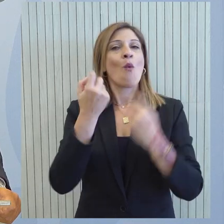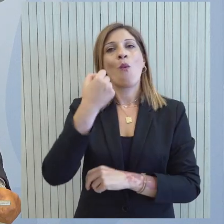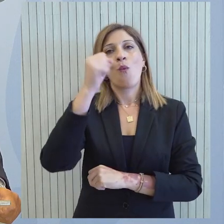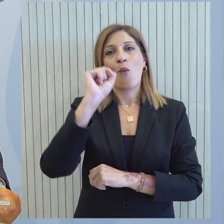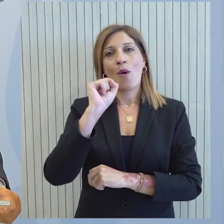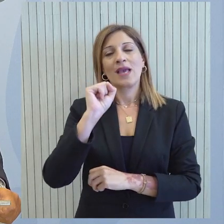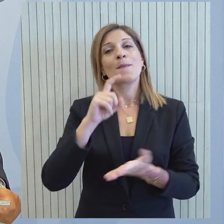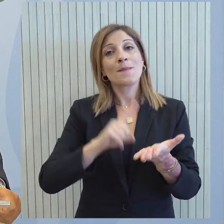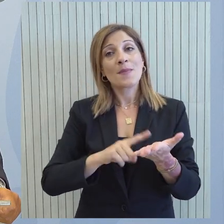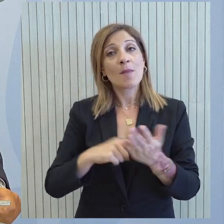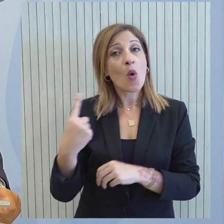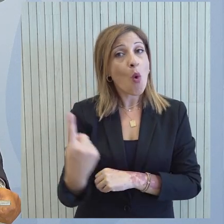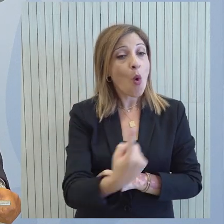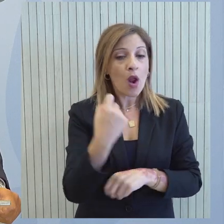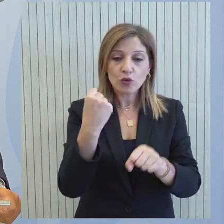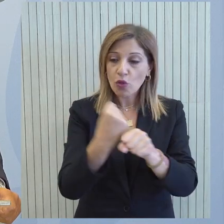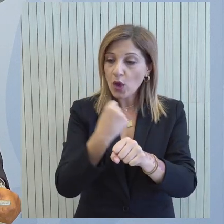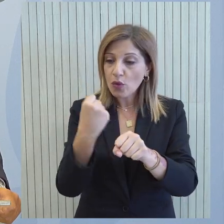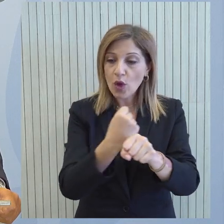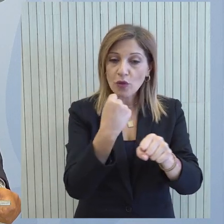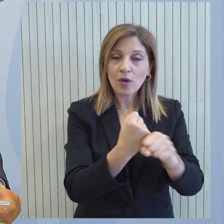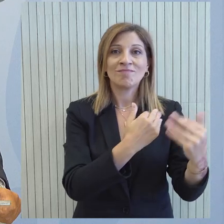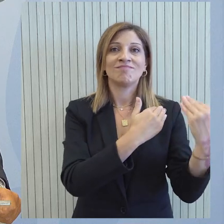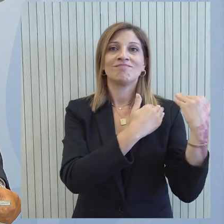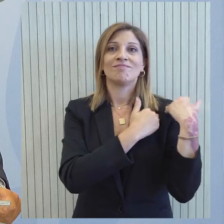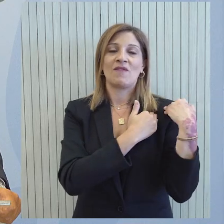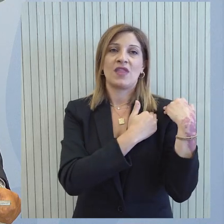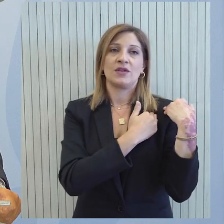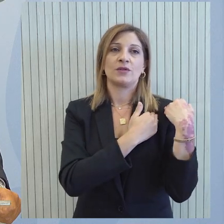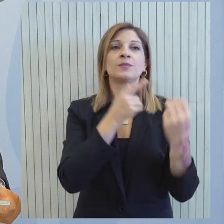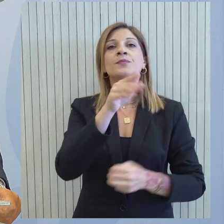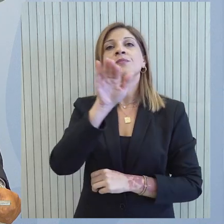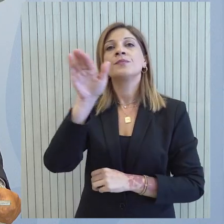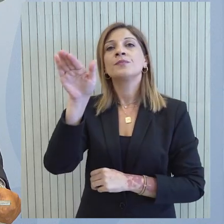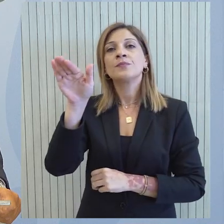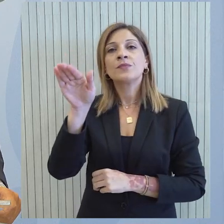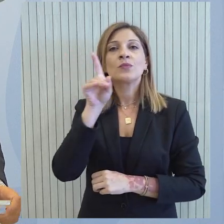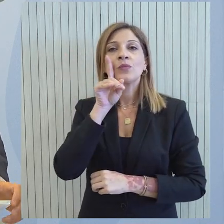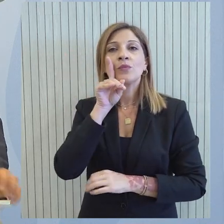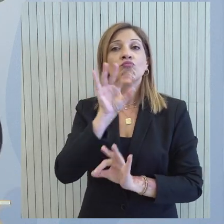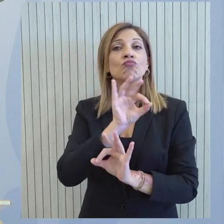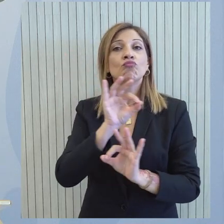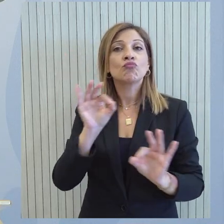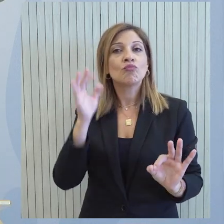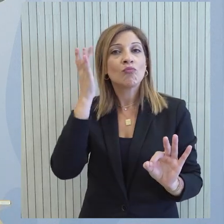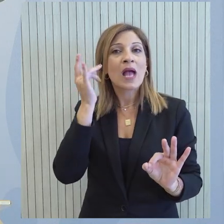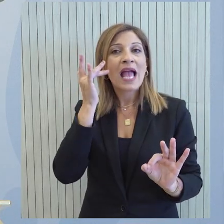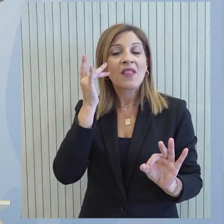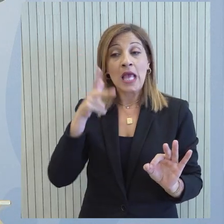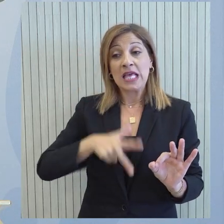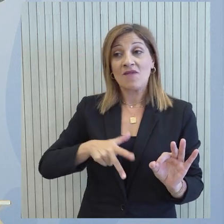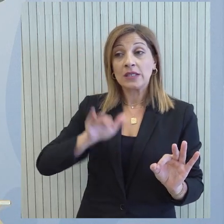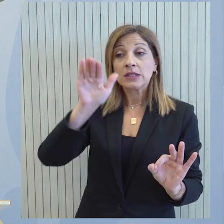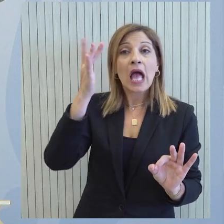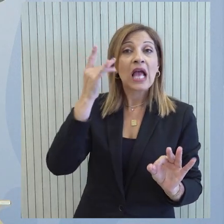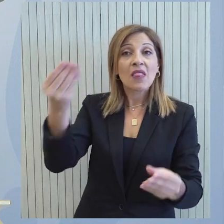και θα έπρεπε να χαρακτηρίζει όλα τα έργα τέτοιου μεγέθους για την χώρα μας και της σημασίας του. Έχετε εικόνα πότε θα σας δώσουν την εκθεσμιτή